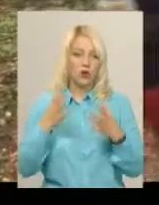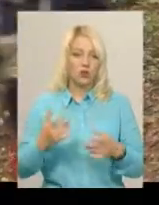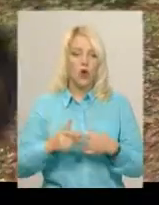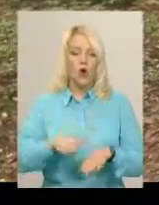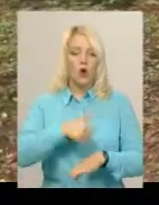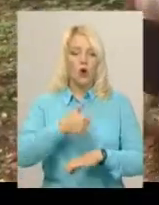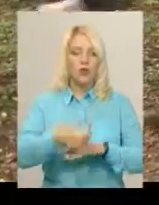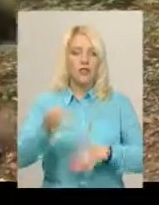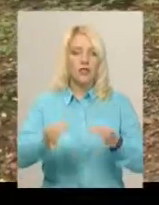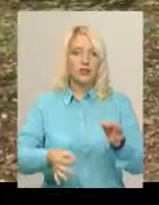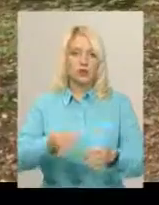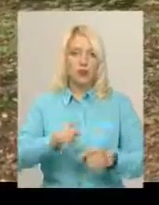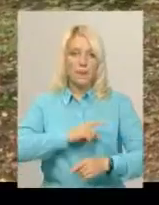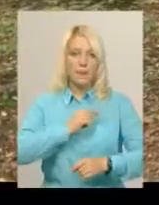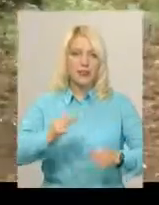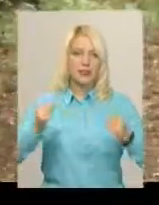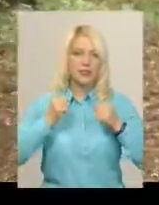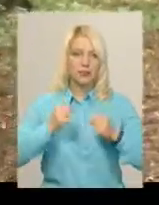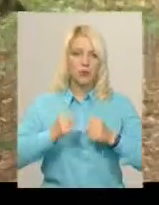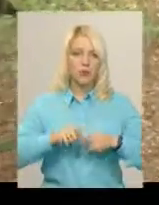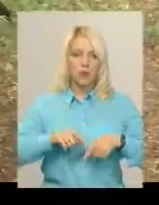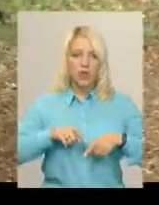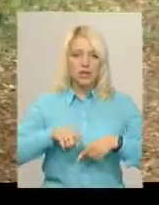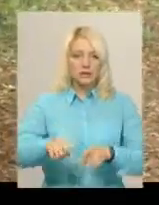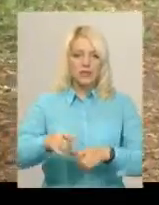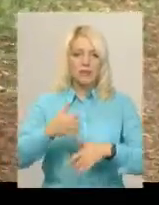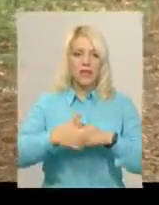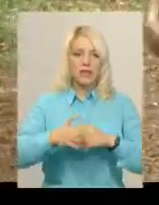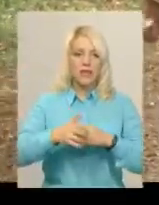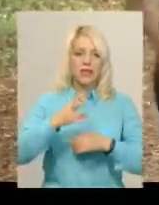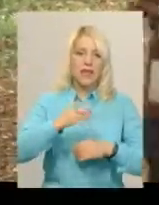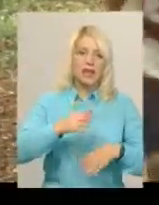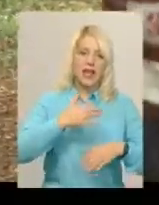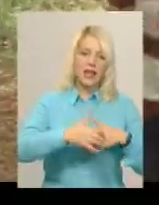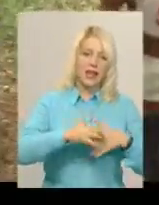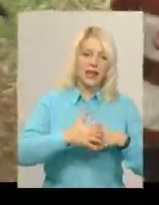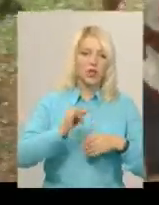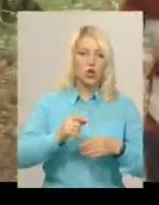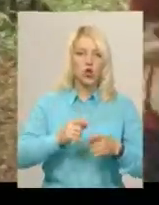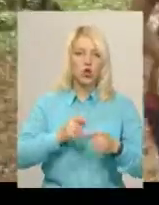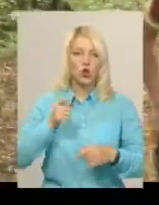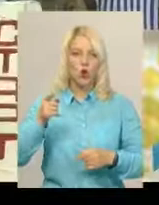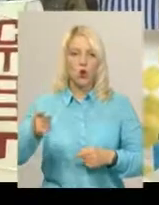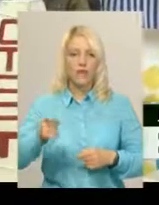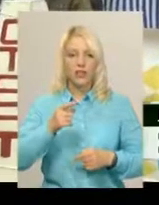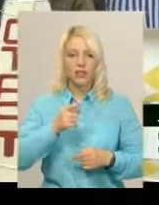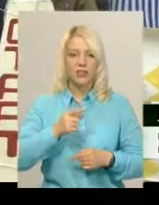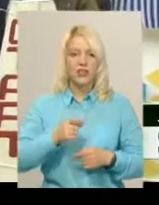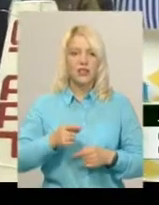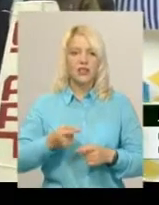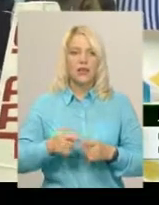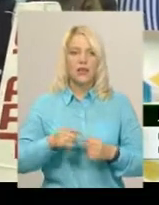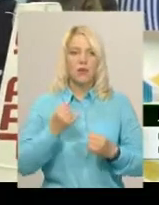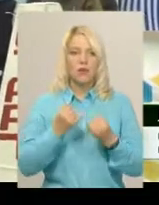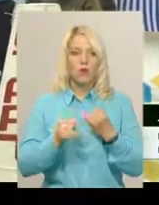майстер спорту з легкої атлетики Леонід Рибак спеціалізувався в бігу на середніх та довгих дистанціях. Він призер чемпіонату Європи. Бронзова медаль